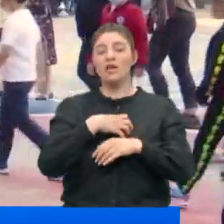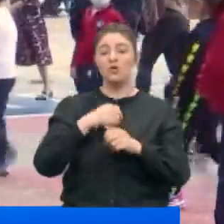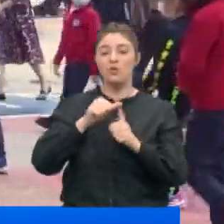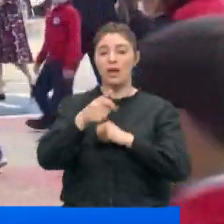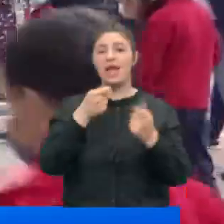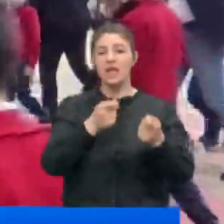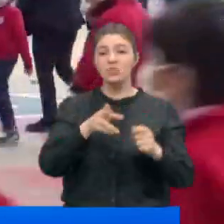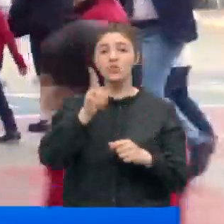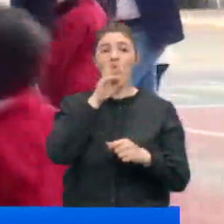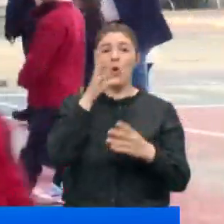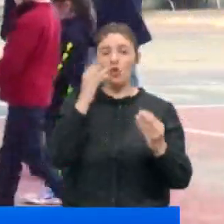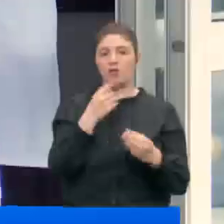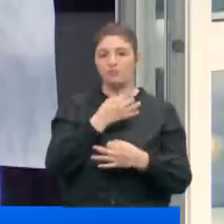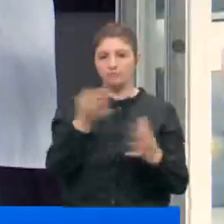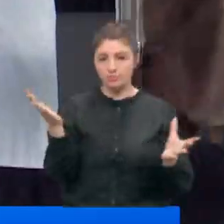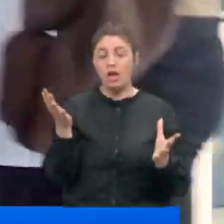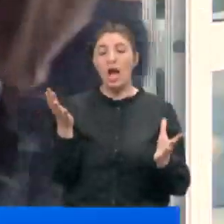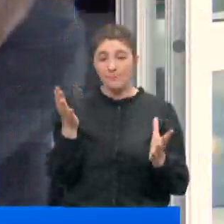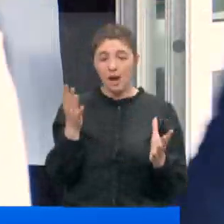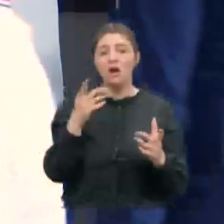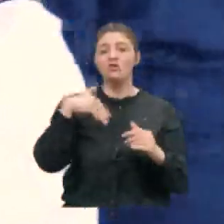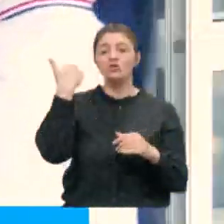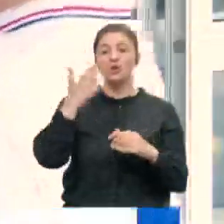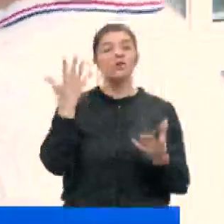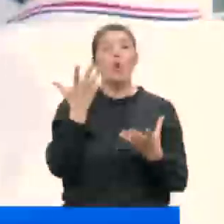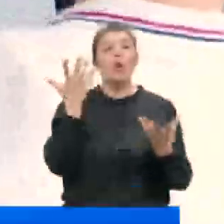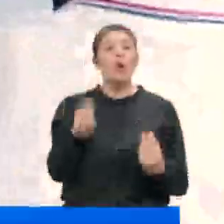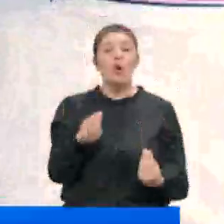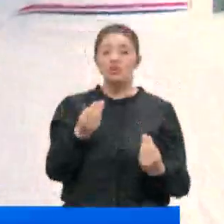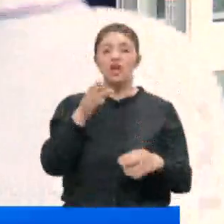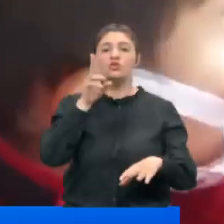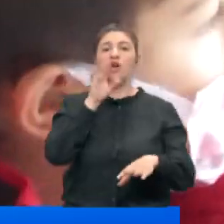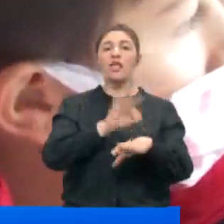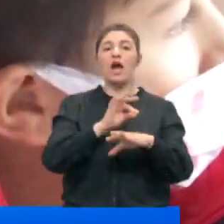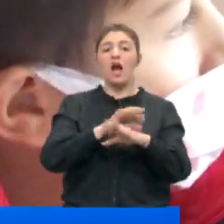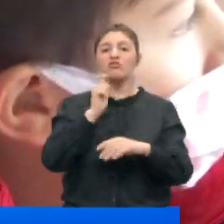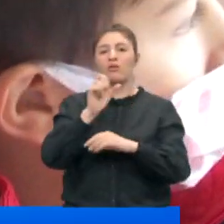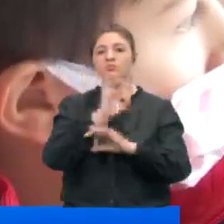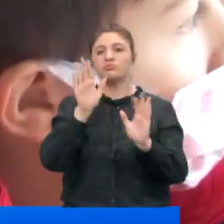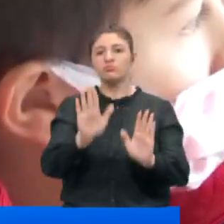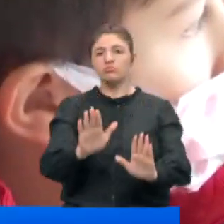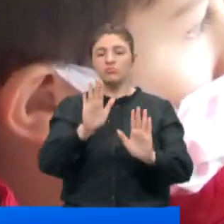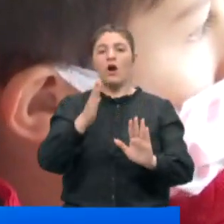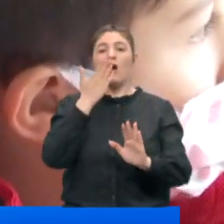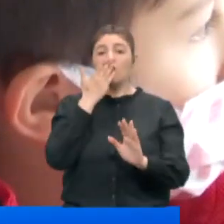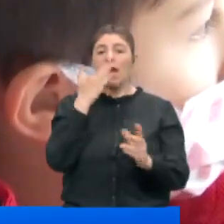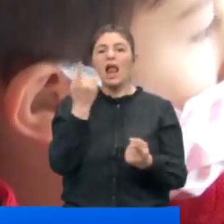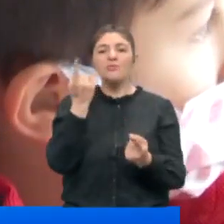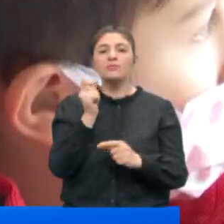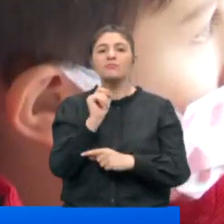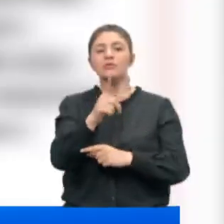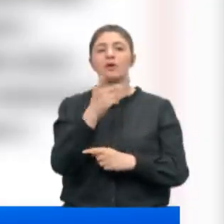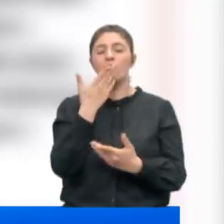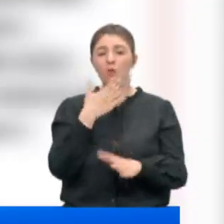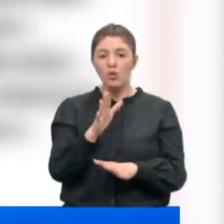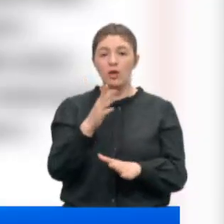uzaktan eğitimin sona ereceği duyurulmuştu. Ancak sonrasında ne olacağı son dakikaya kadar cevapsız kaldı. Okullara da herhangi bir yazı